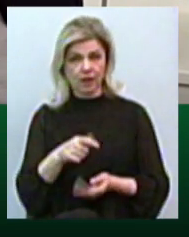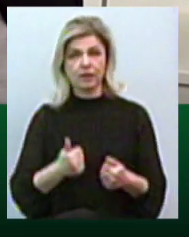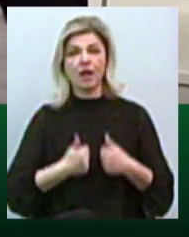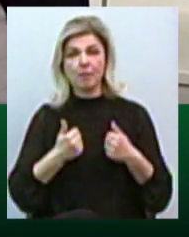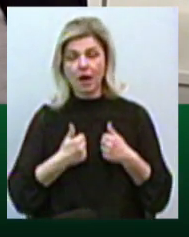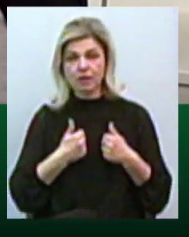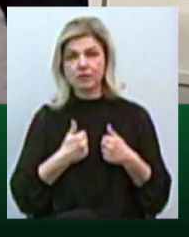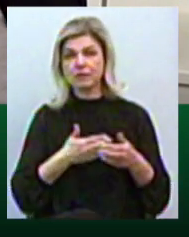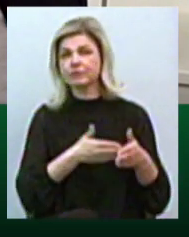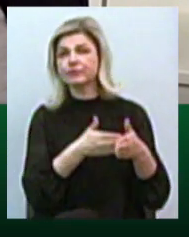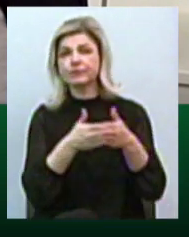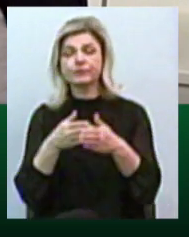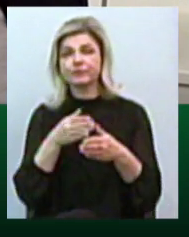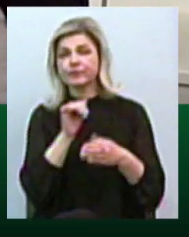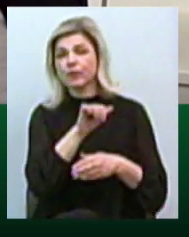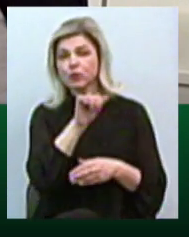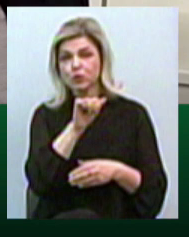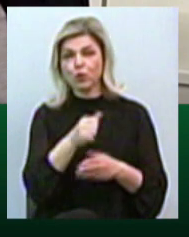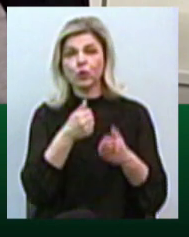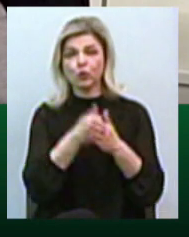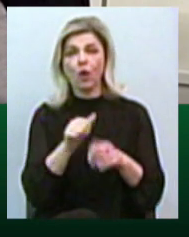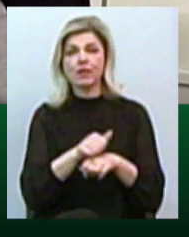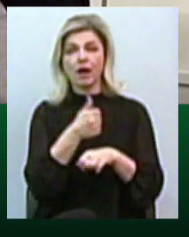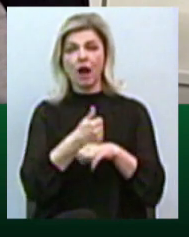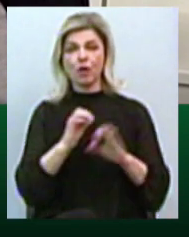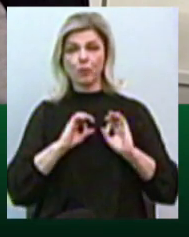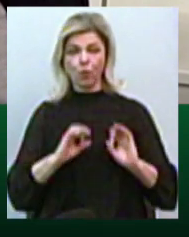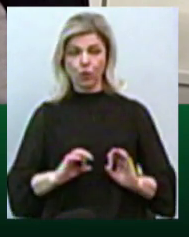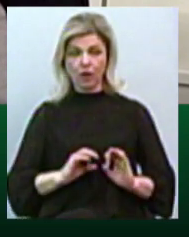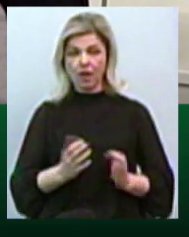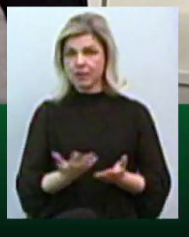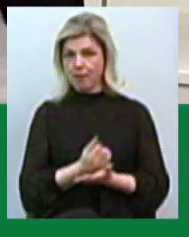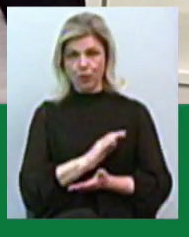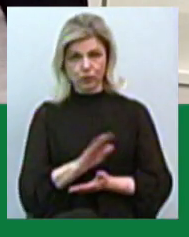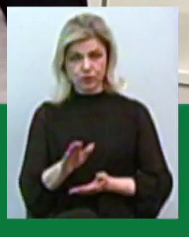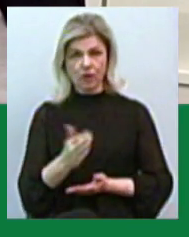доступитися до генерального прокурора. Ви знаєте, не виходить.